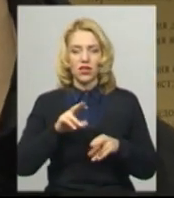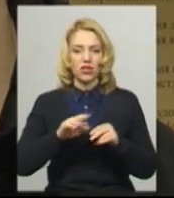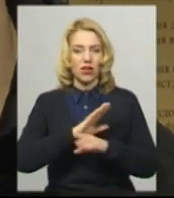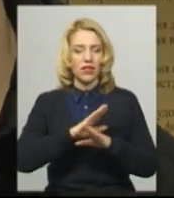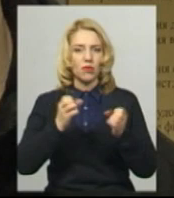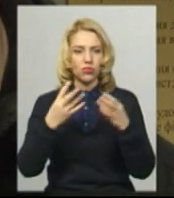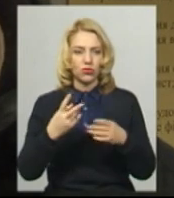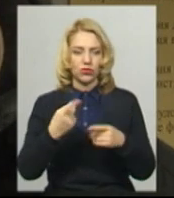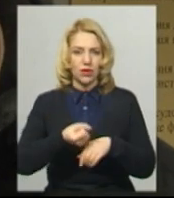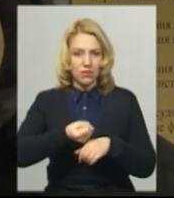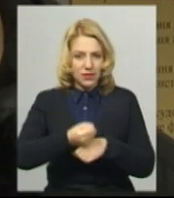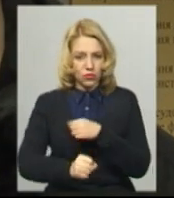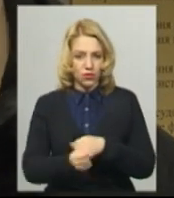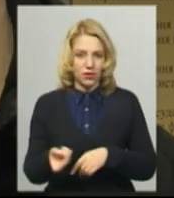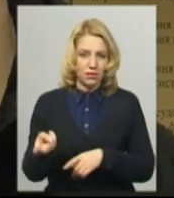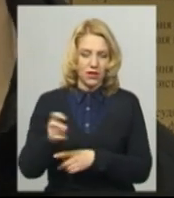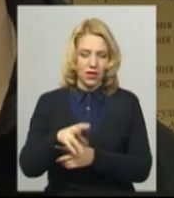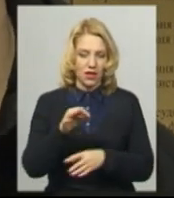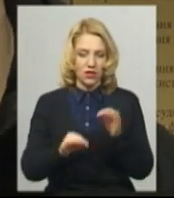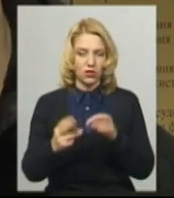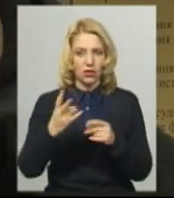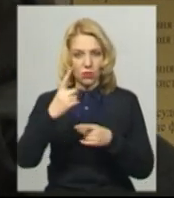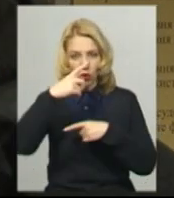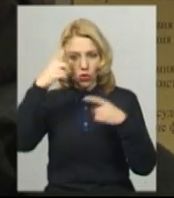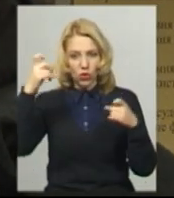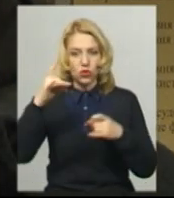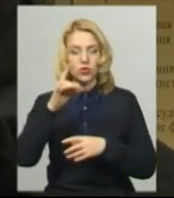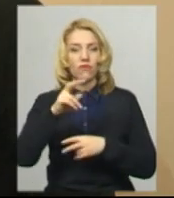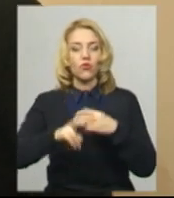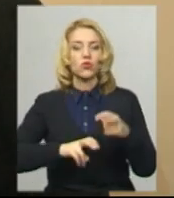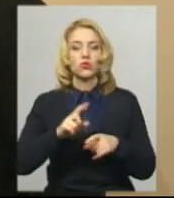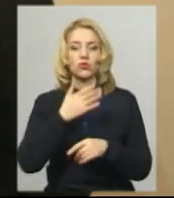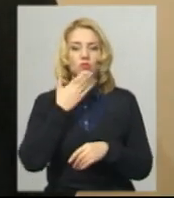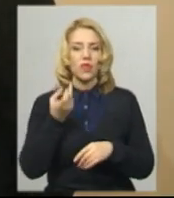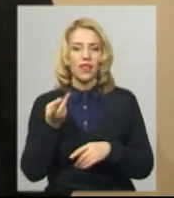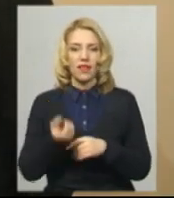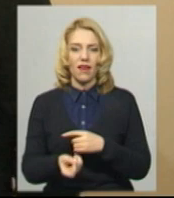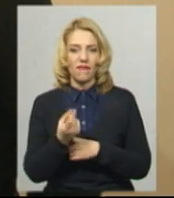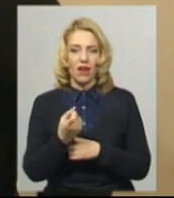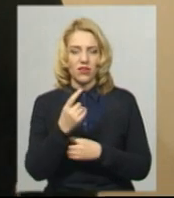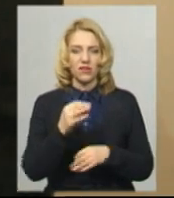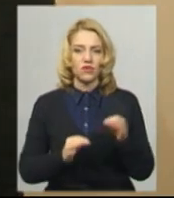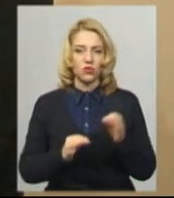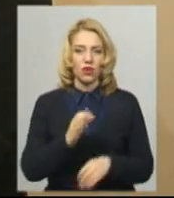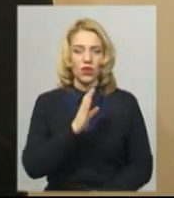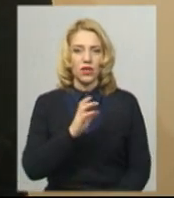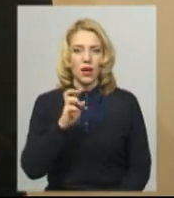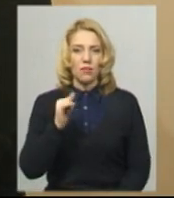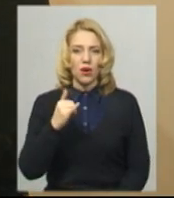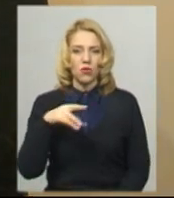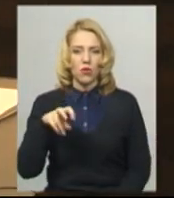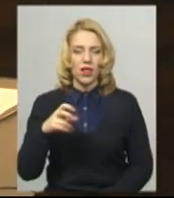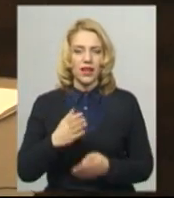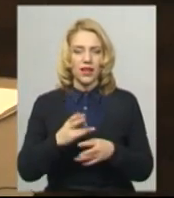на суд приводити, а оголошувати його в розшук в зв'язку з тим, що він не являється. Володимир Баула, який у справі проходить як